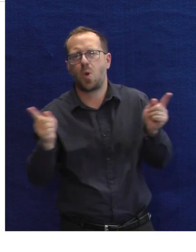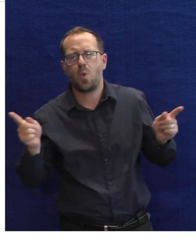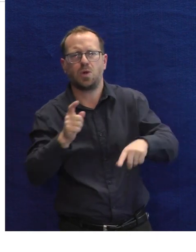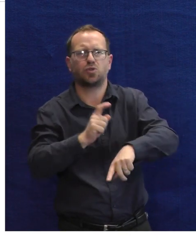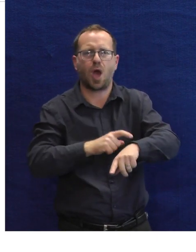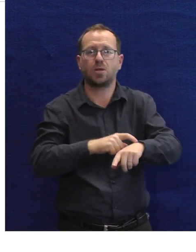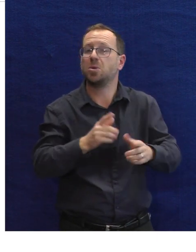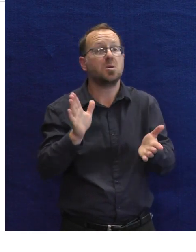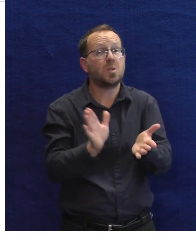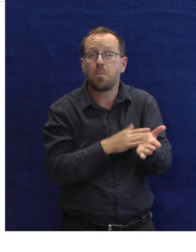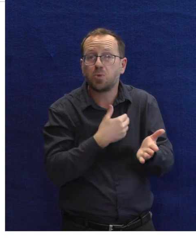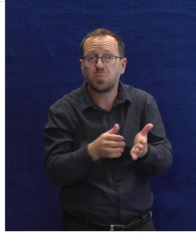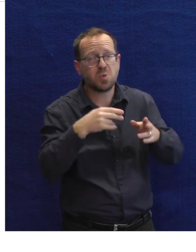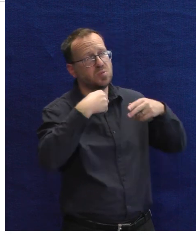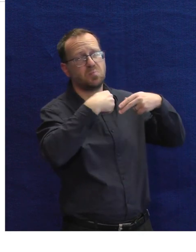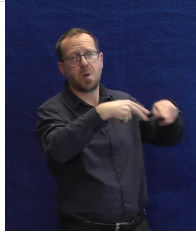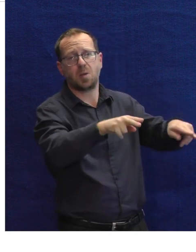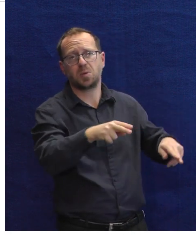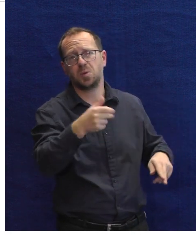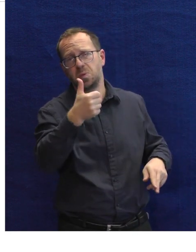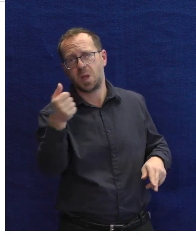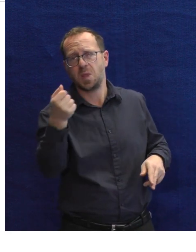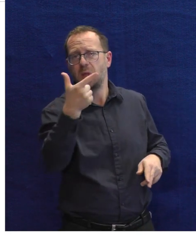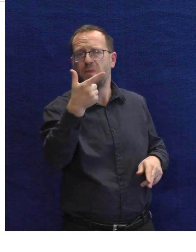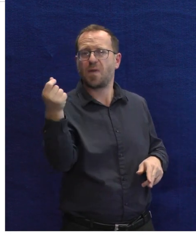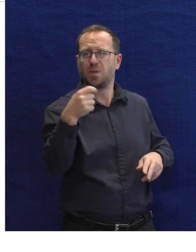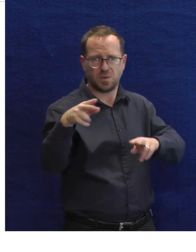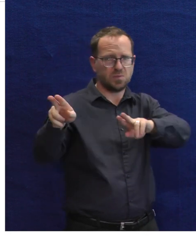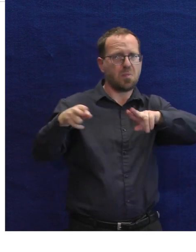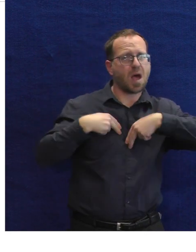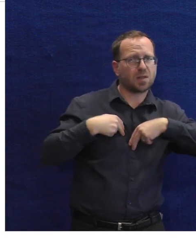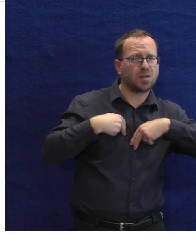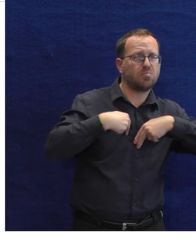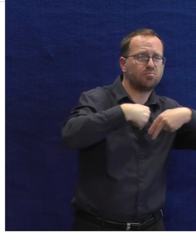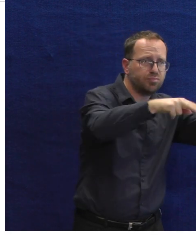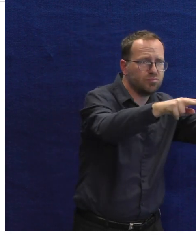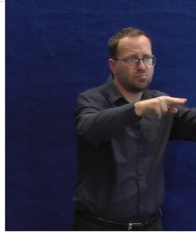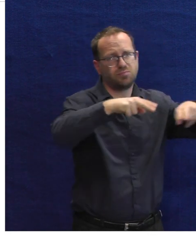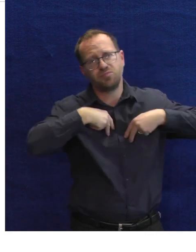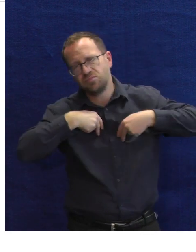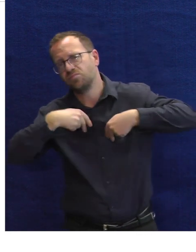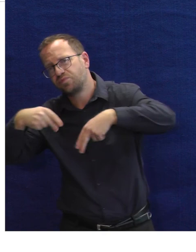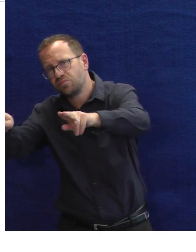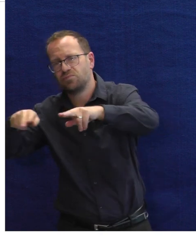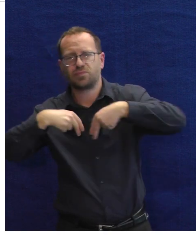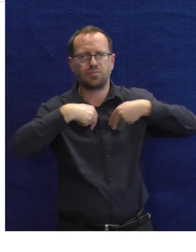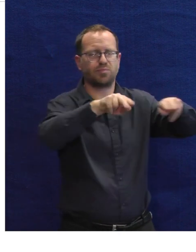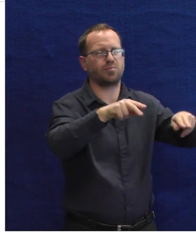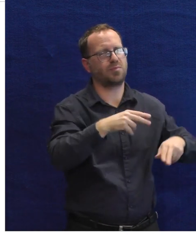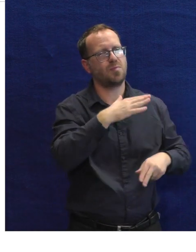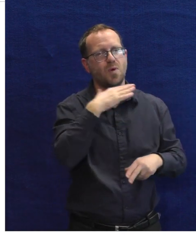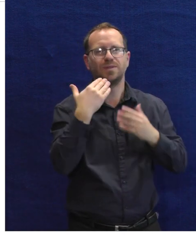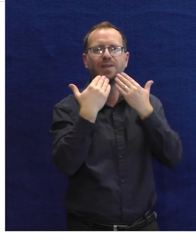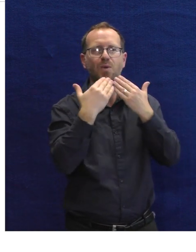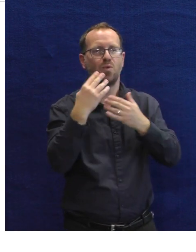do dvou dnu může být u vás doma. Ve chvíli, kdy už ji přestanete potřebovat, dáte nám vědět a do dvou dnu je u nás zpátky v půjčovně a může